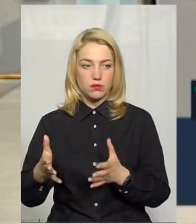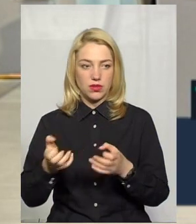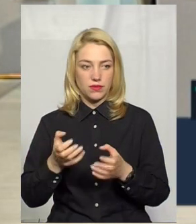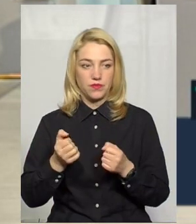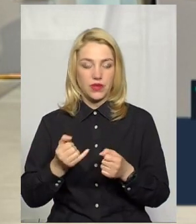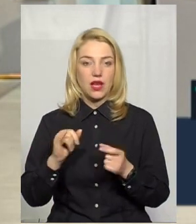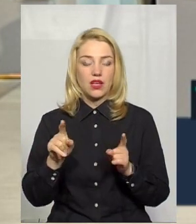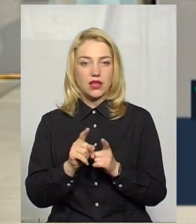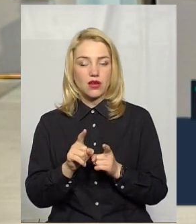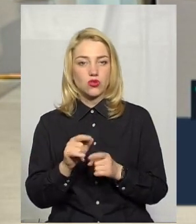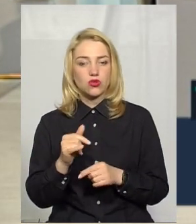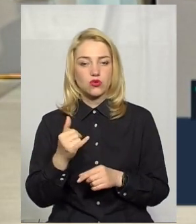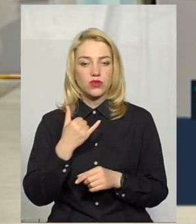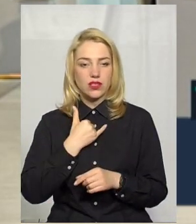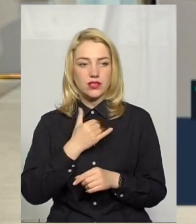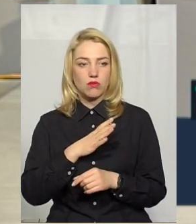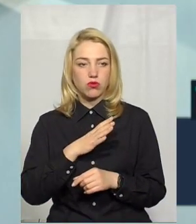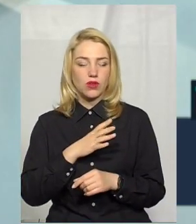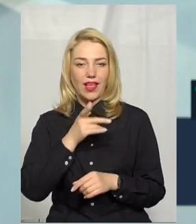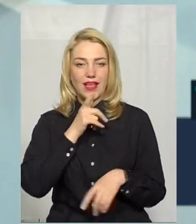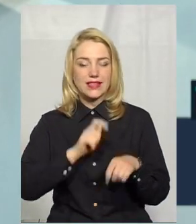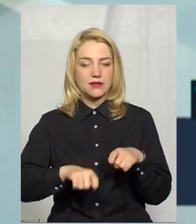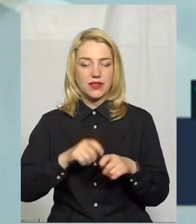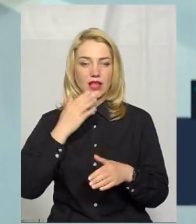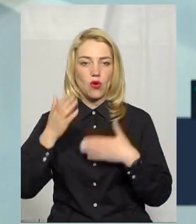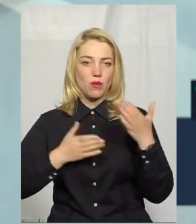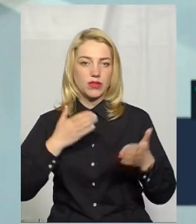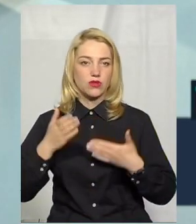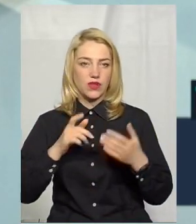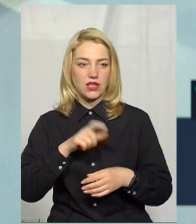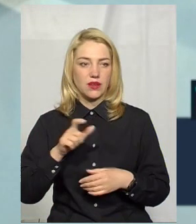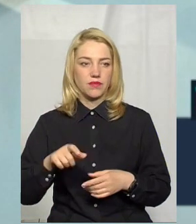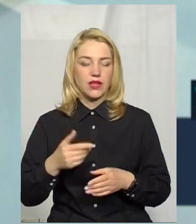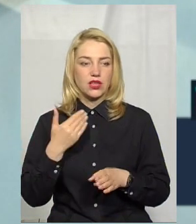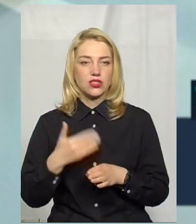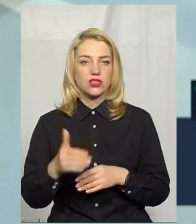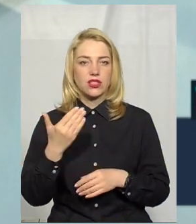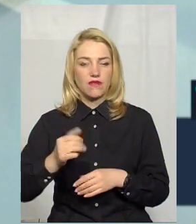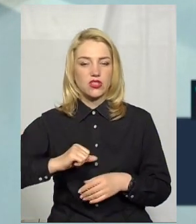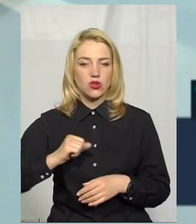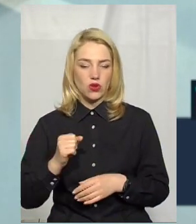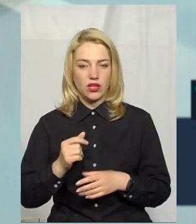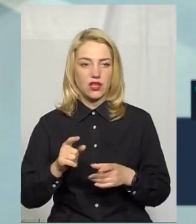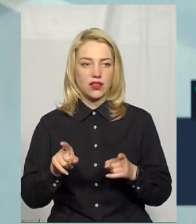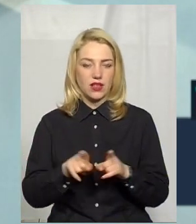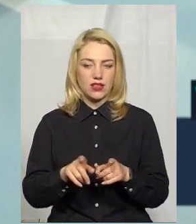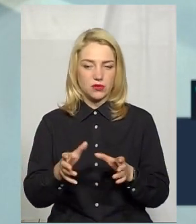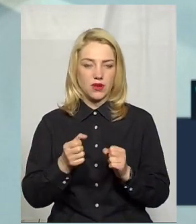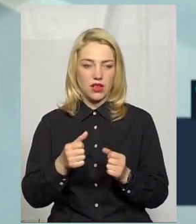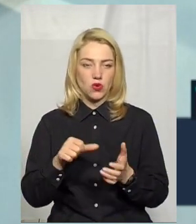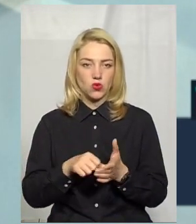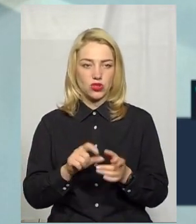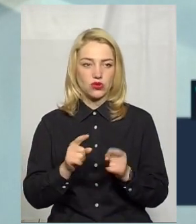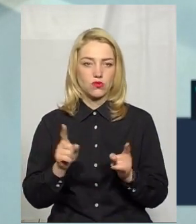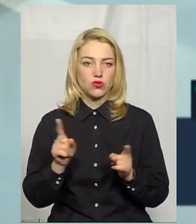І також у нас ще було експертне опитування Частина ваших колег теж брала в ньому участь Тому що